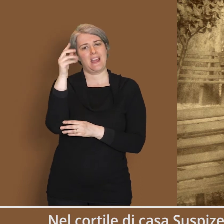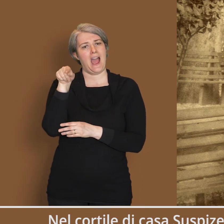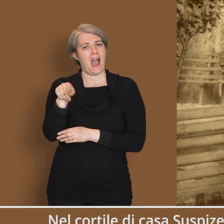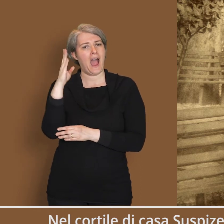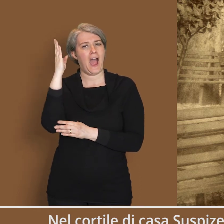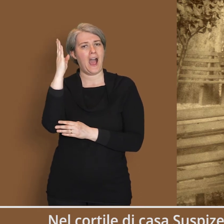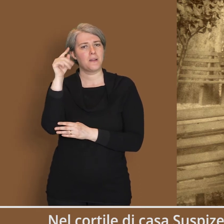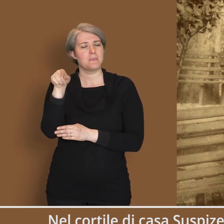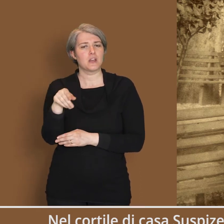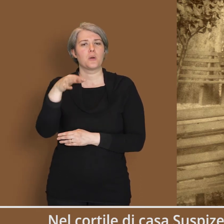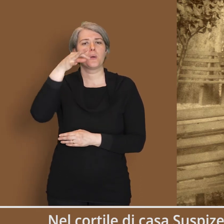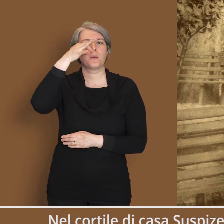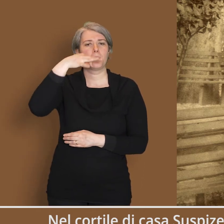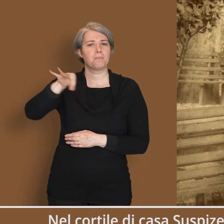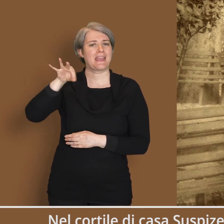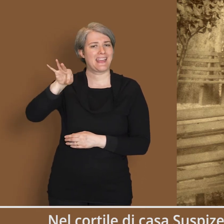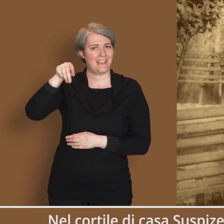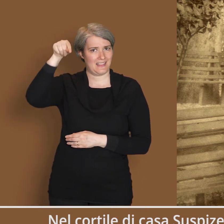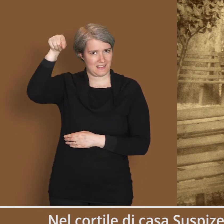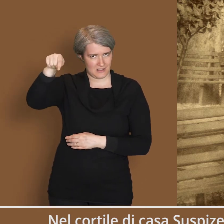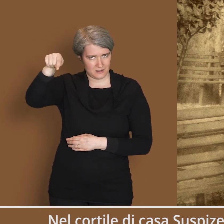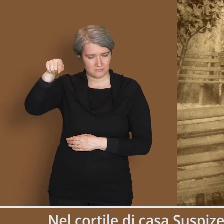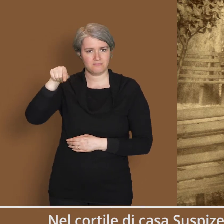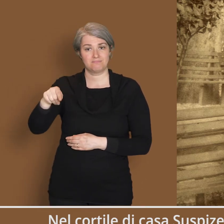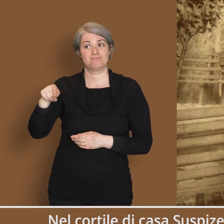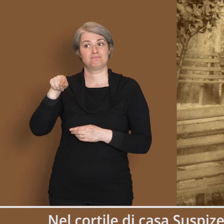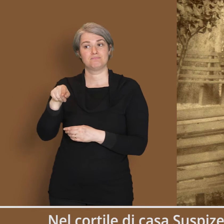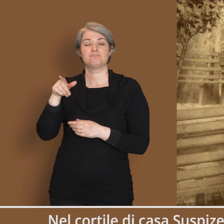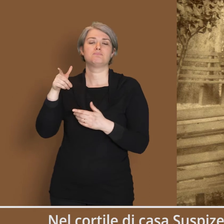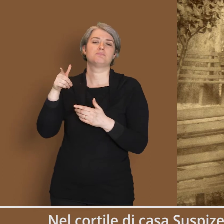legno, c'era il Pero, oggi unico testimone di quegli anni.